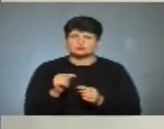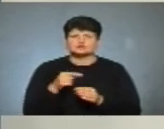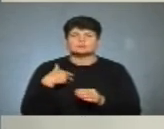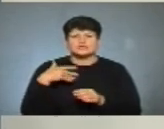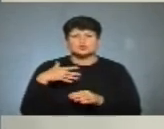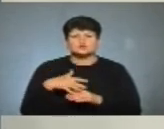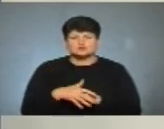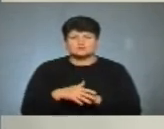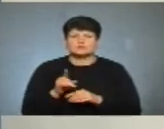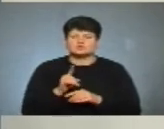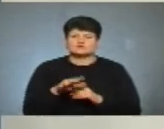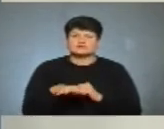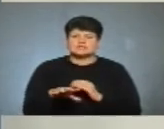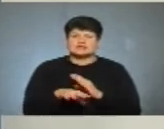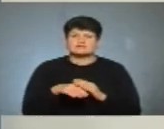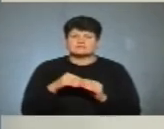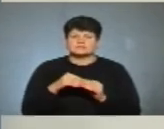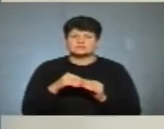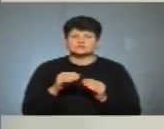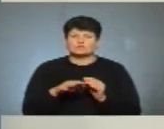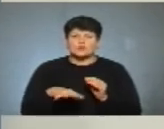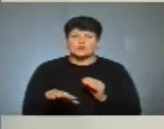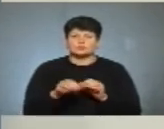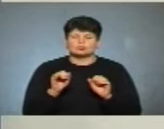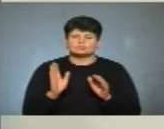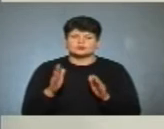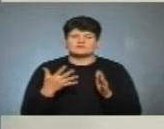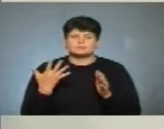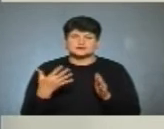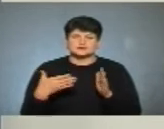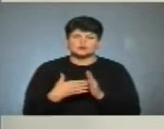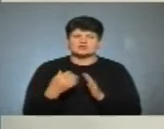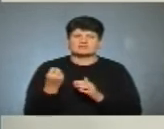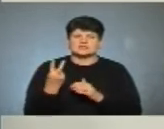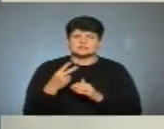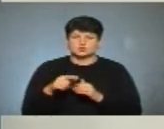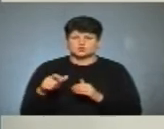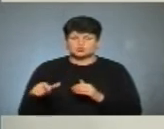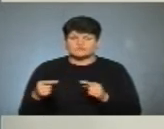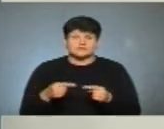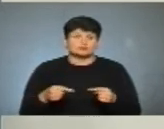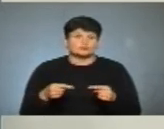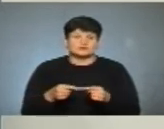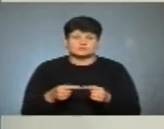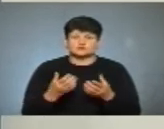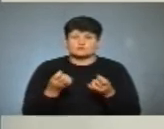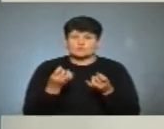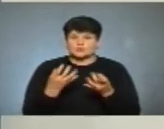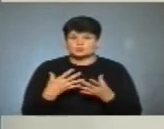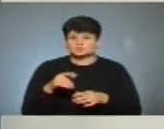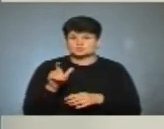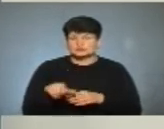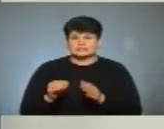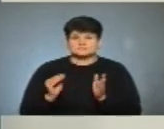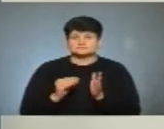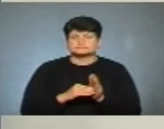розуміємо, що в територіальному виборчому окрузі може бути від 5 до 12 кандидатів. Тобто, відповідно, якщо просто виборець